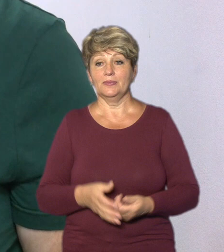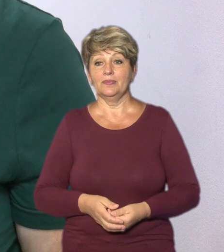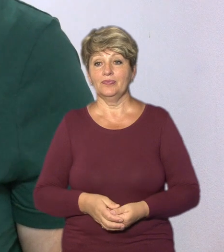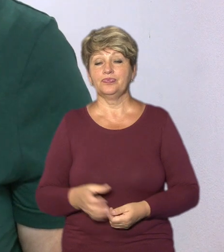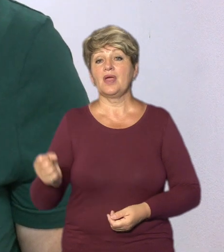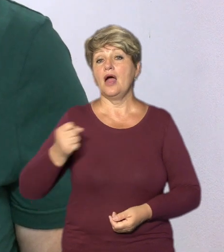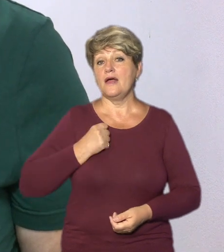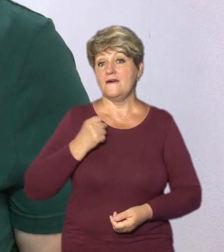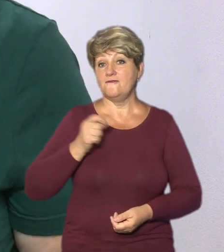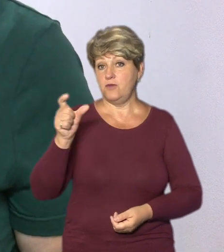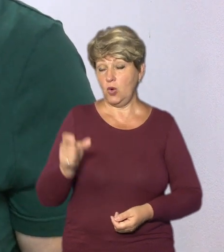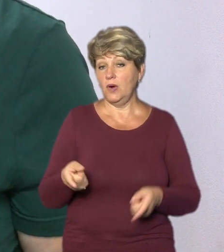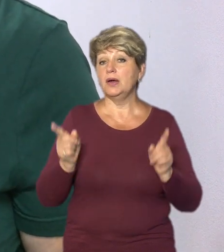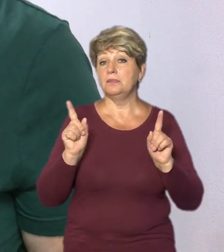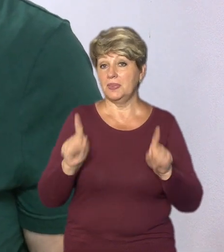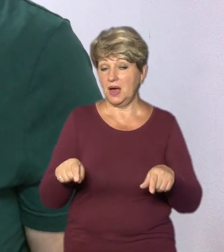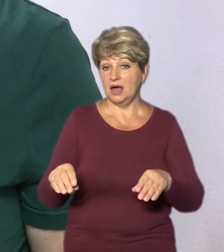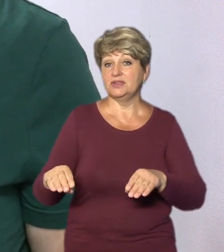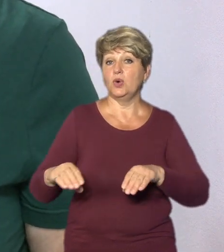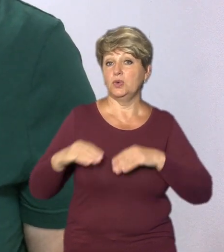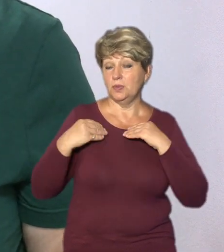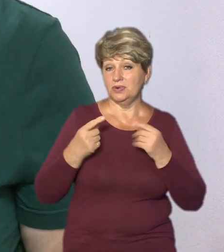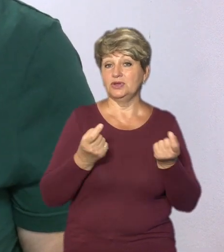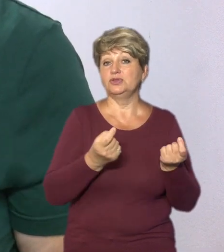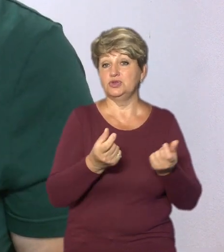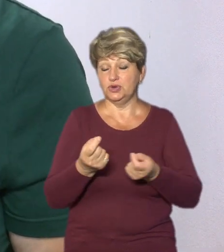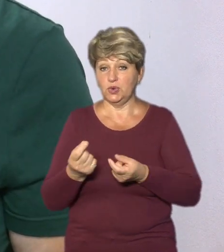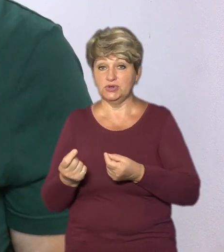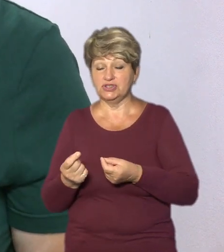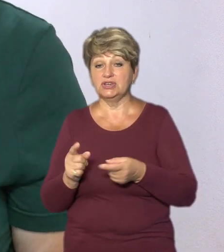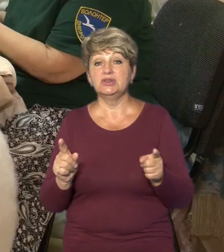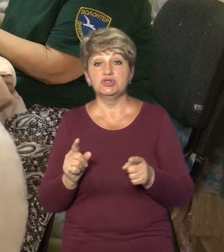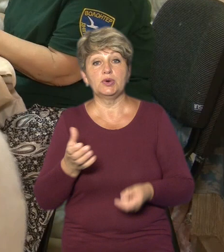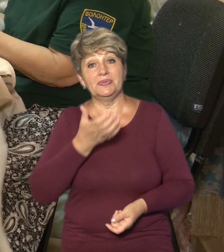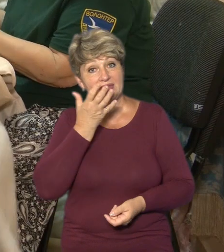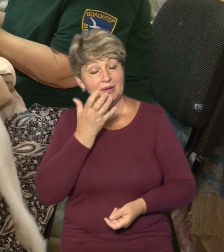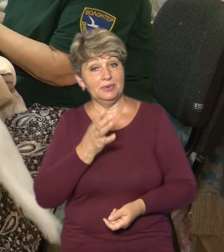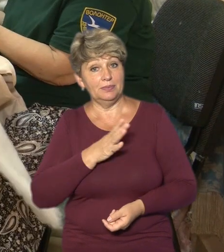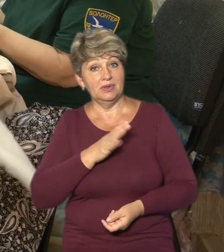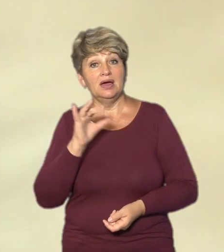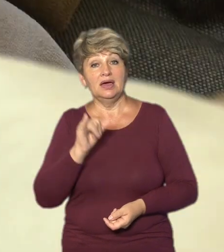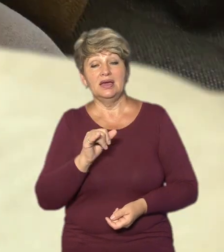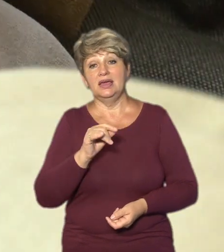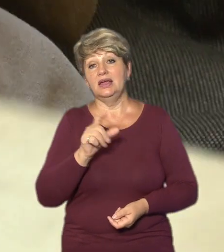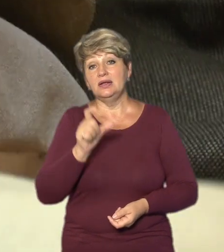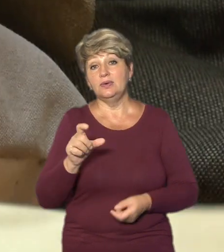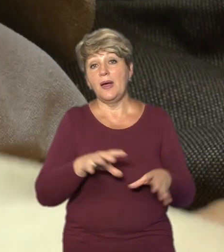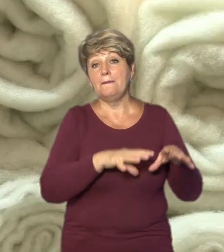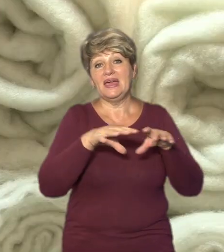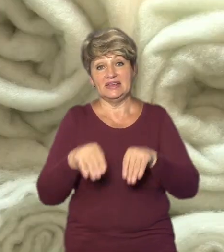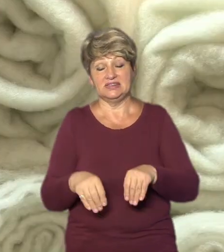І воїнам треба утеплитися, трошки укритися, щоб тепло було. І переселенцям